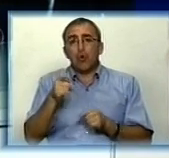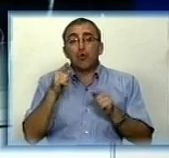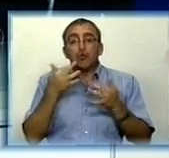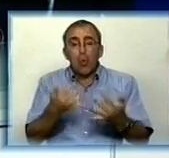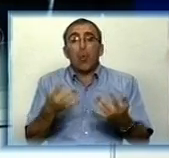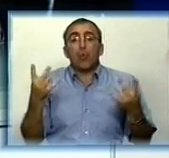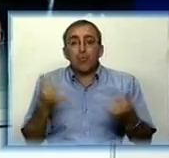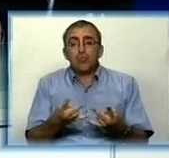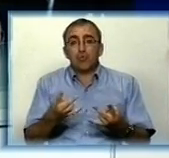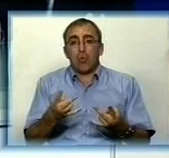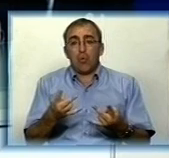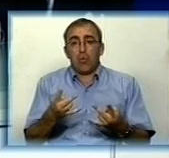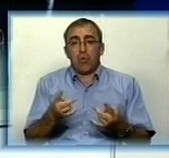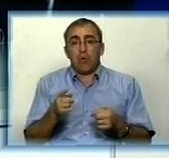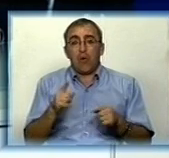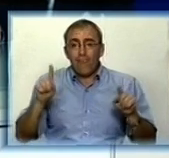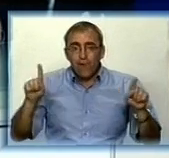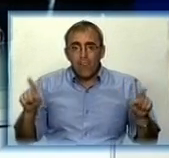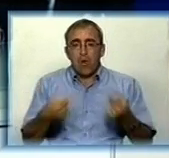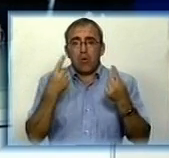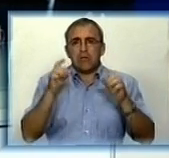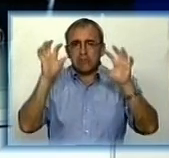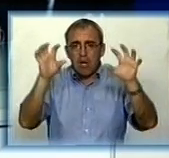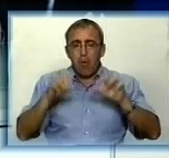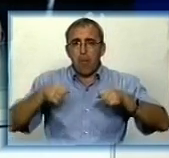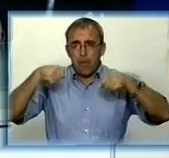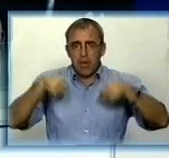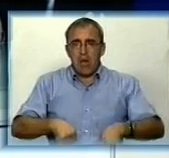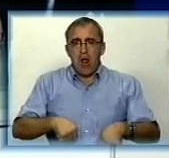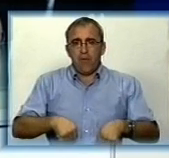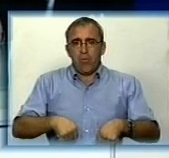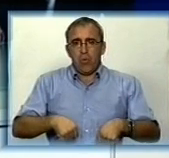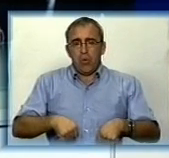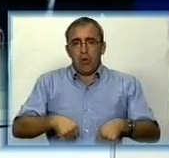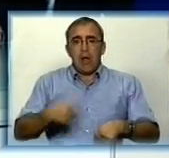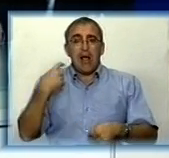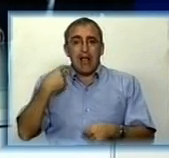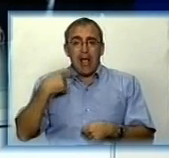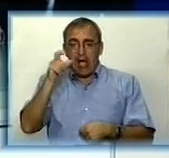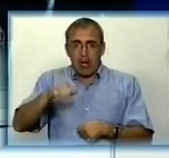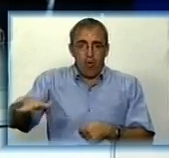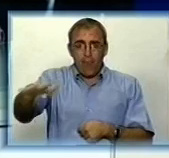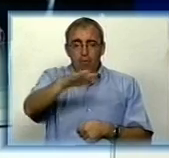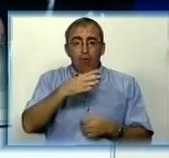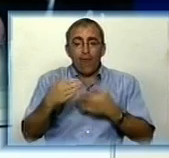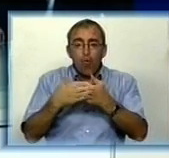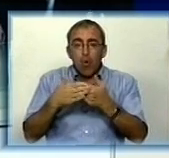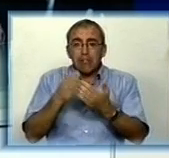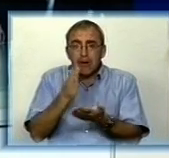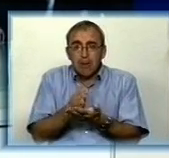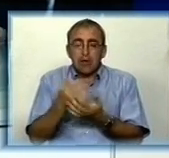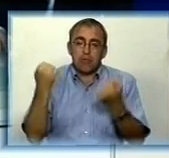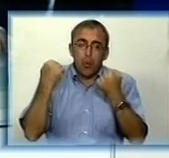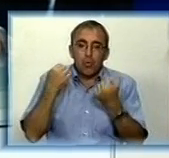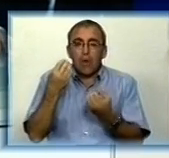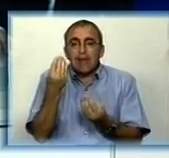скільки потрібно, щоб восстановити законне право керівградців, іміть возі своєго дома спортивну і